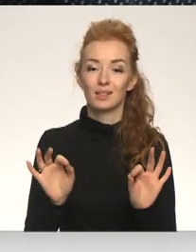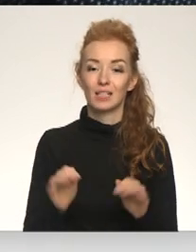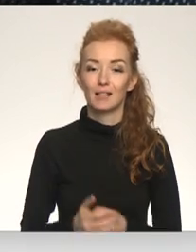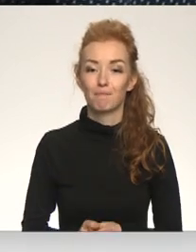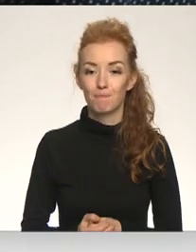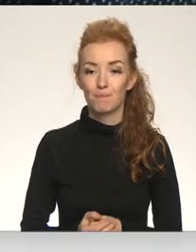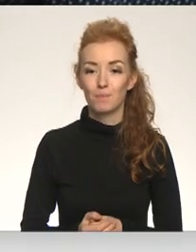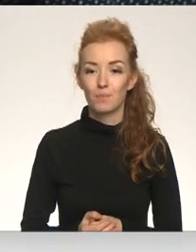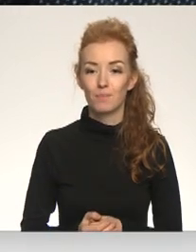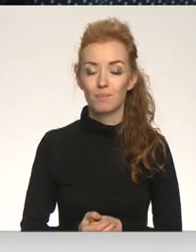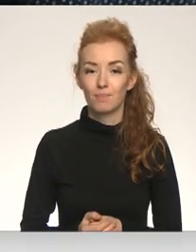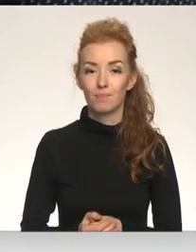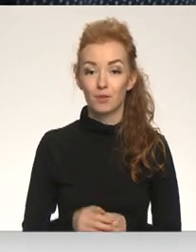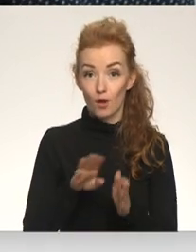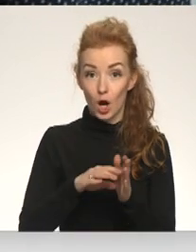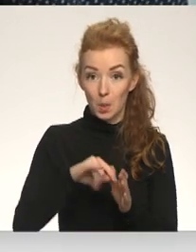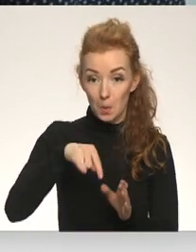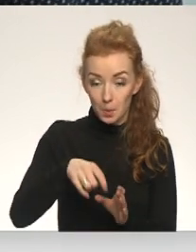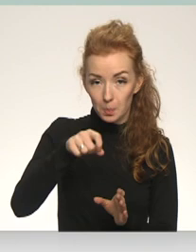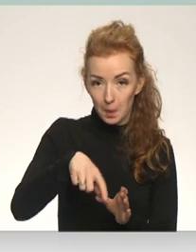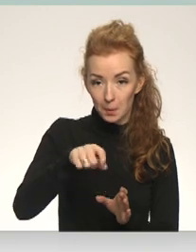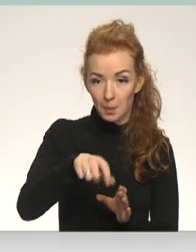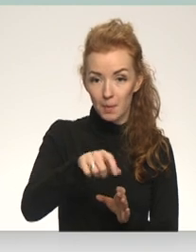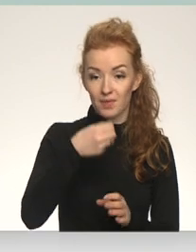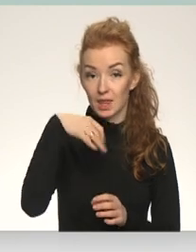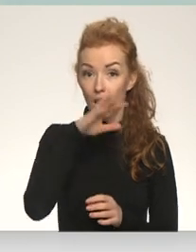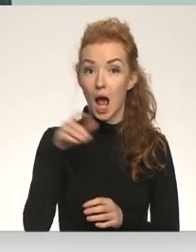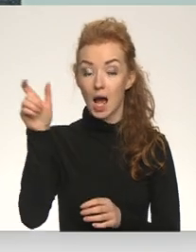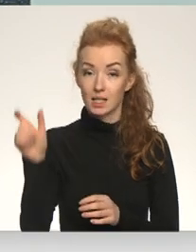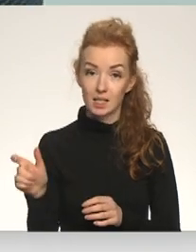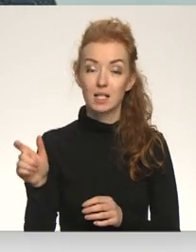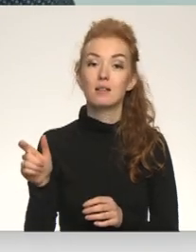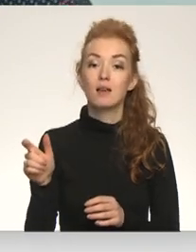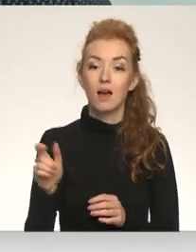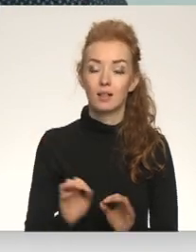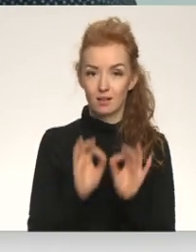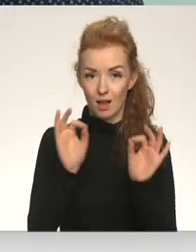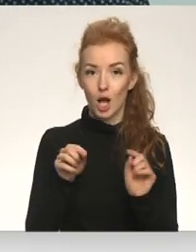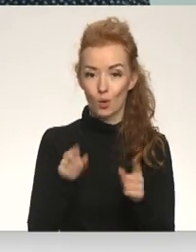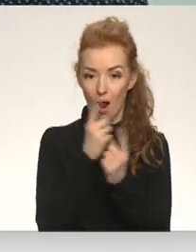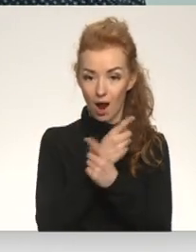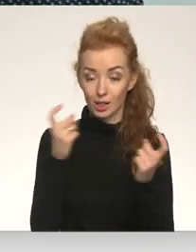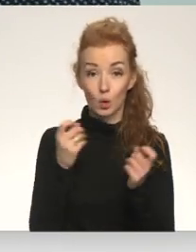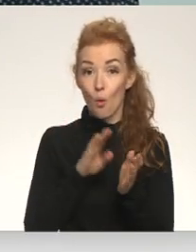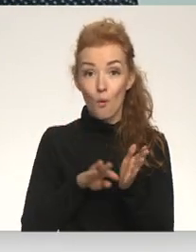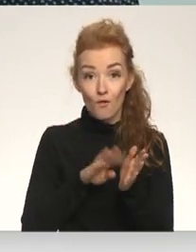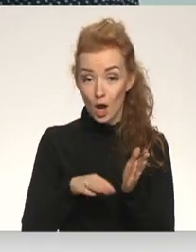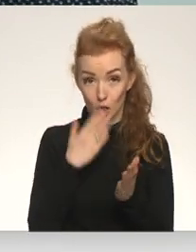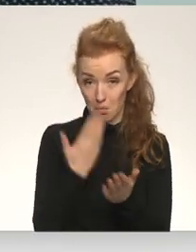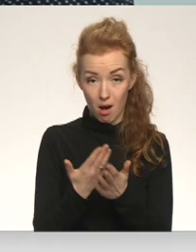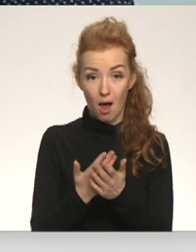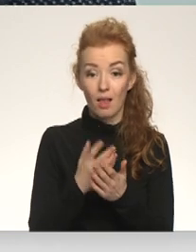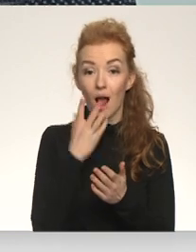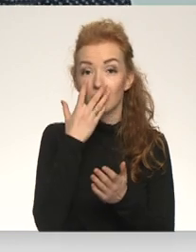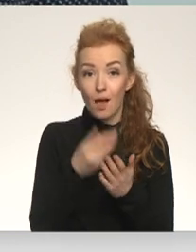vienkārši sabiramtajos bedrītais. Dārzniec Dījā narāja atbalsta kolēģa aizsākto akciju un demonstrēt, cik vienkārši ar katram savu